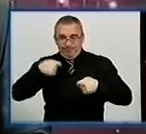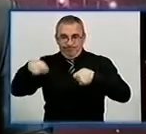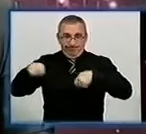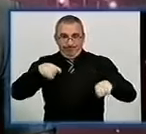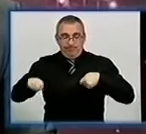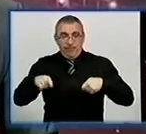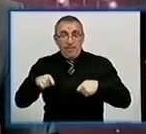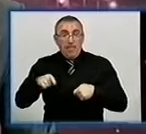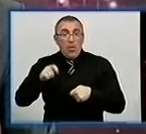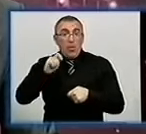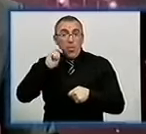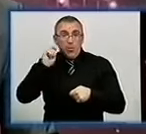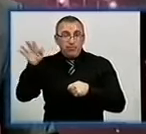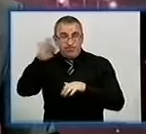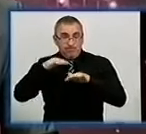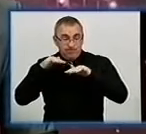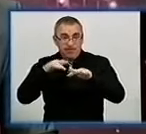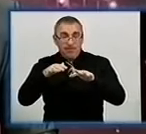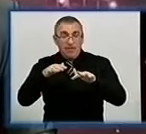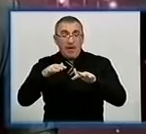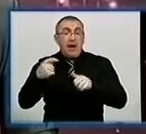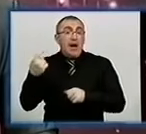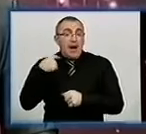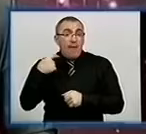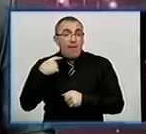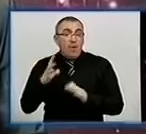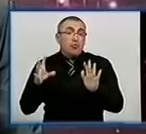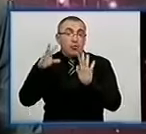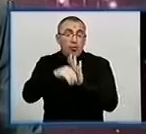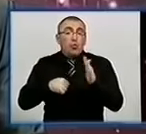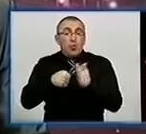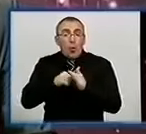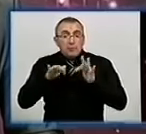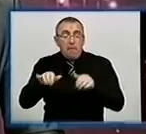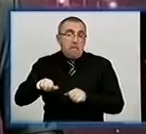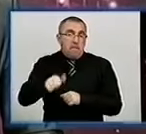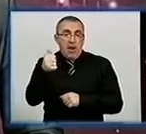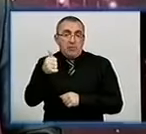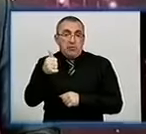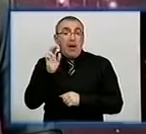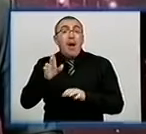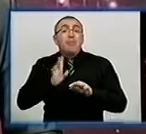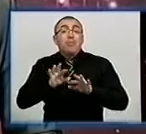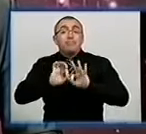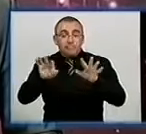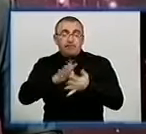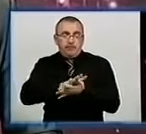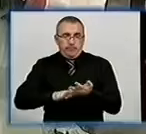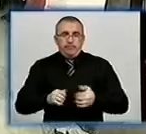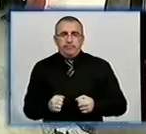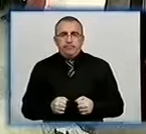По Україні автомарафони проходять вже кілька років. Кіровоградщина ж долучилась до заходу вперше. Як це було, розкаже Яна Семенюк.